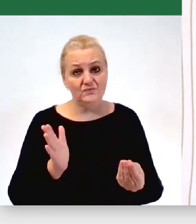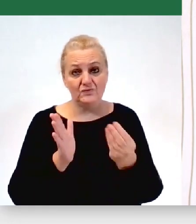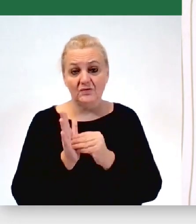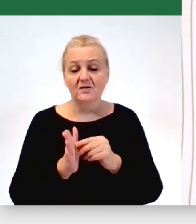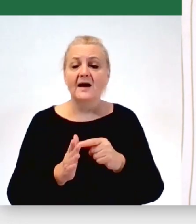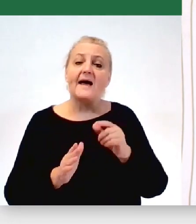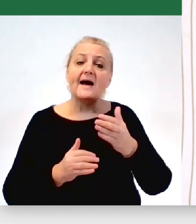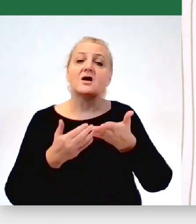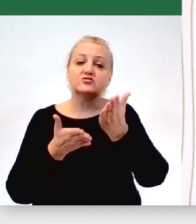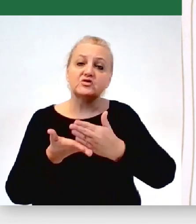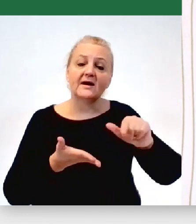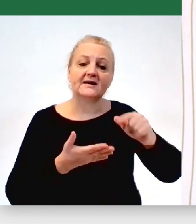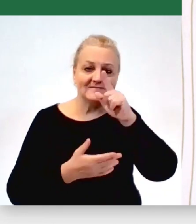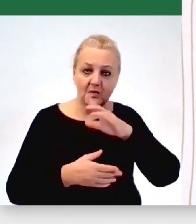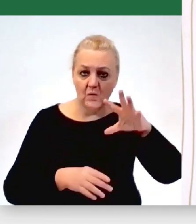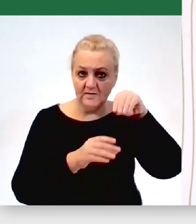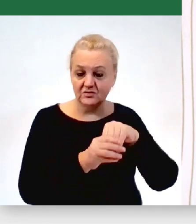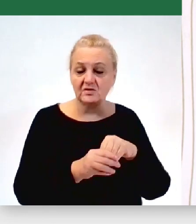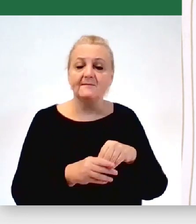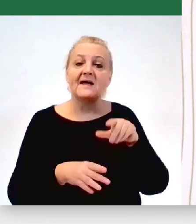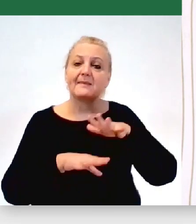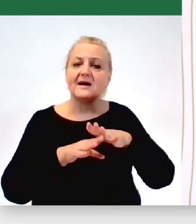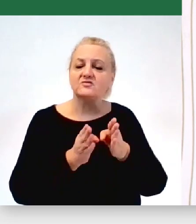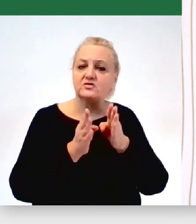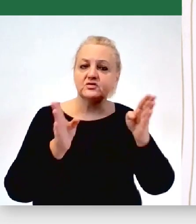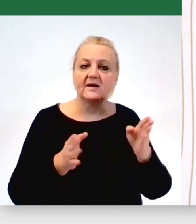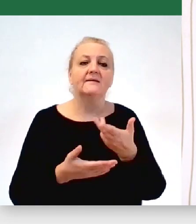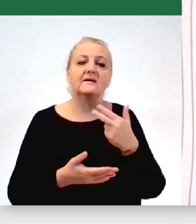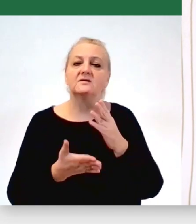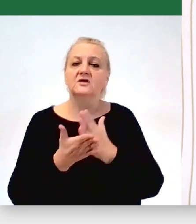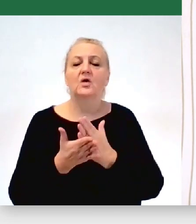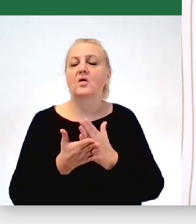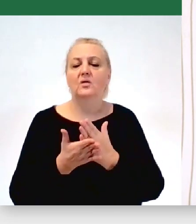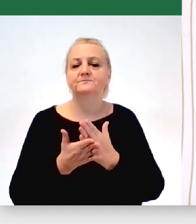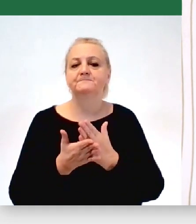społecznej, ale która będzie potraktowana szeroko, czyli nie poprzez pryzmat